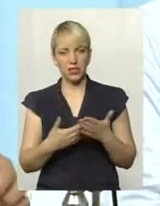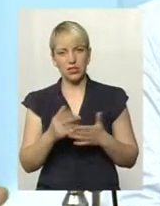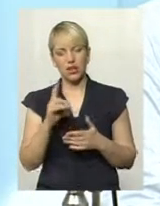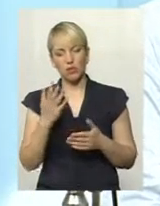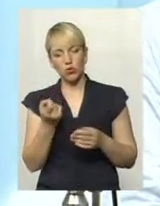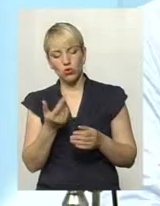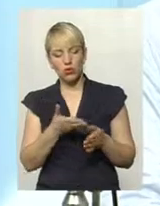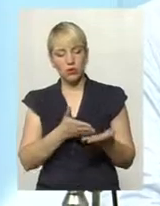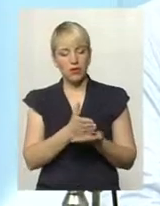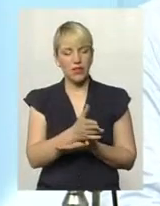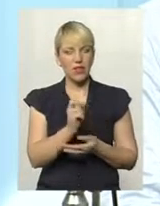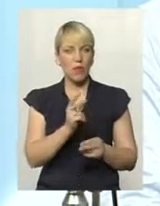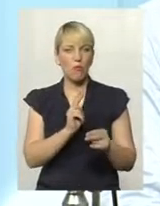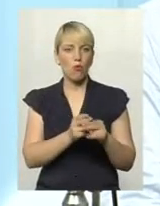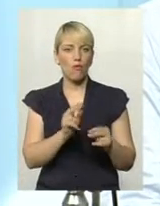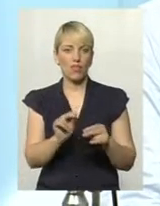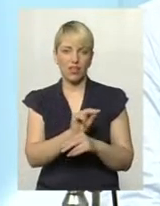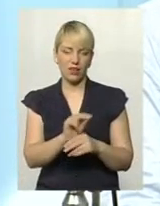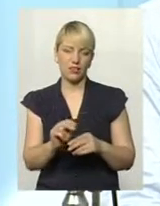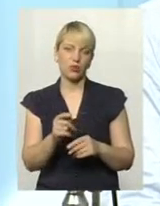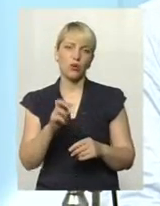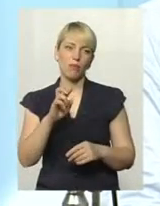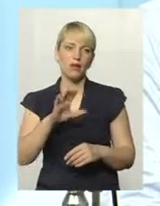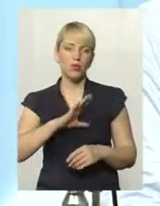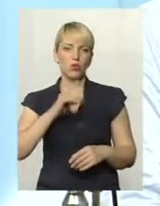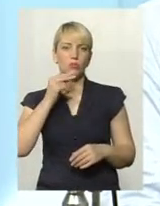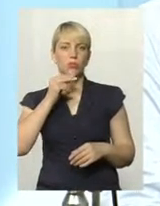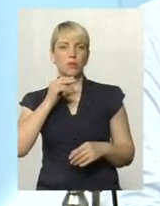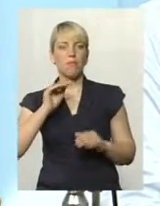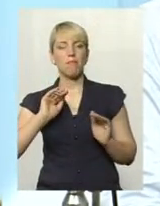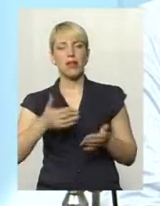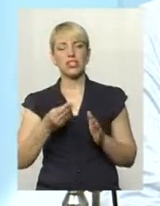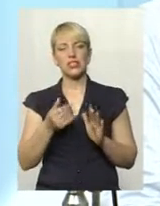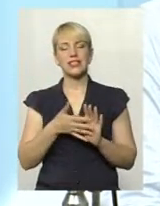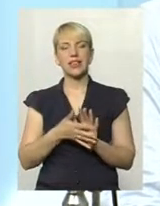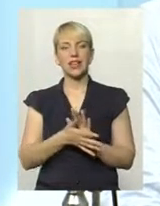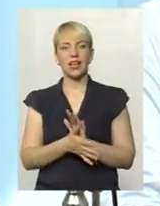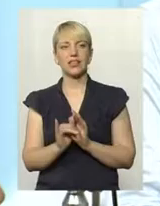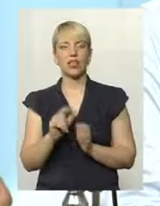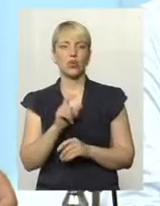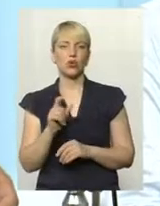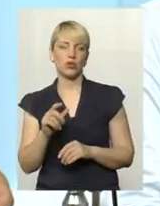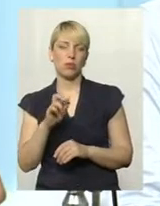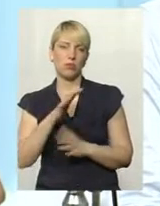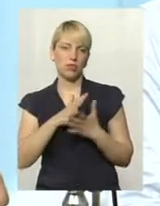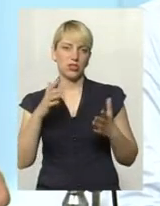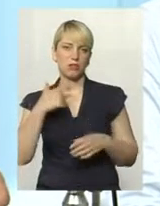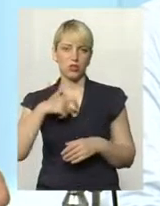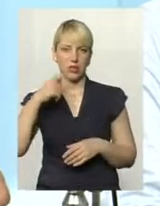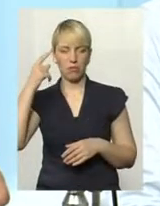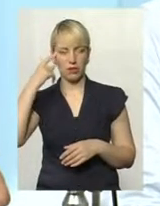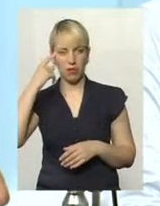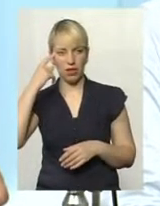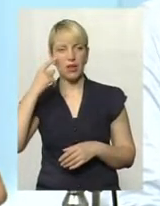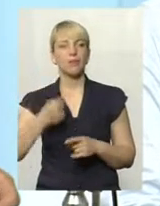переформулювати на профілактику, то було б і менше затрати, і люди б самі про себе дбали. Так, як